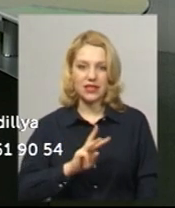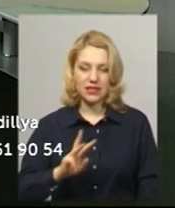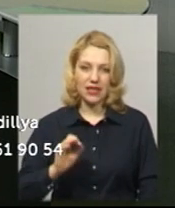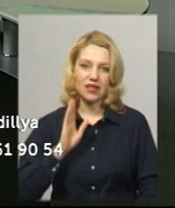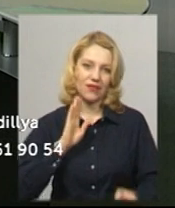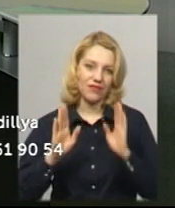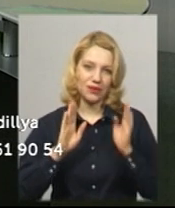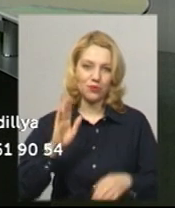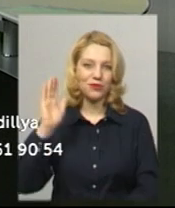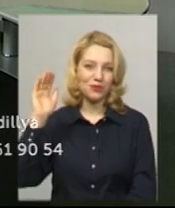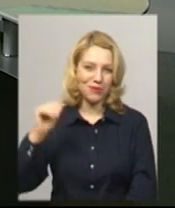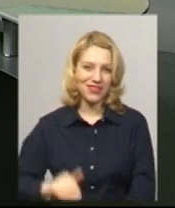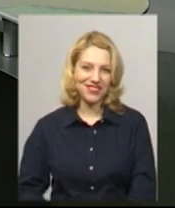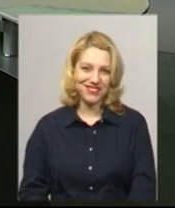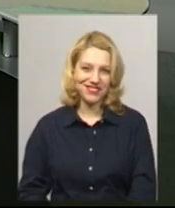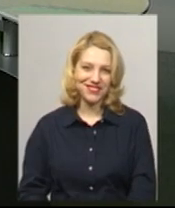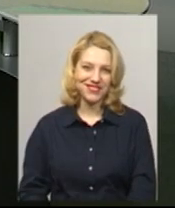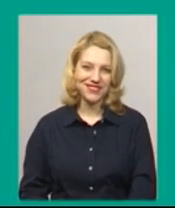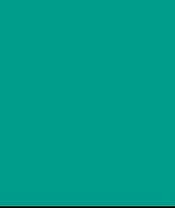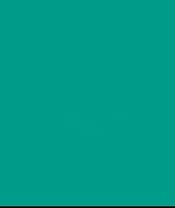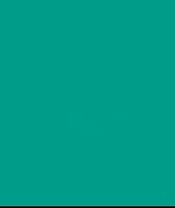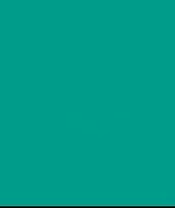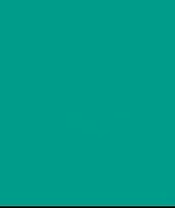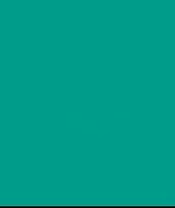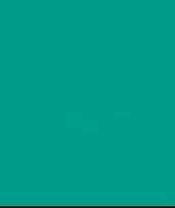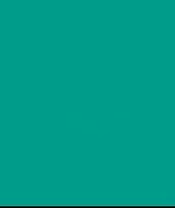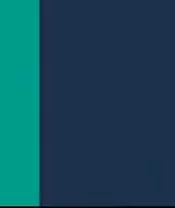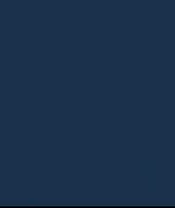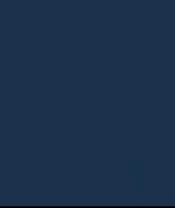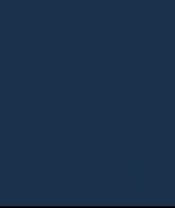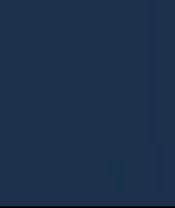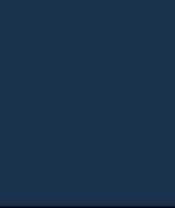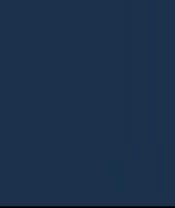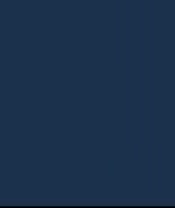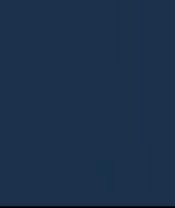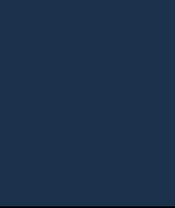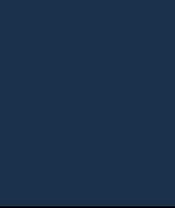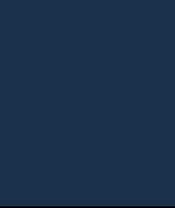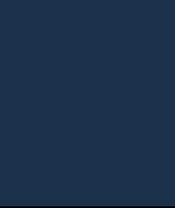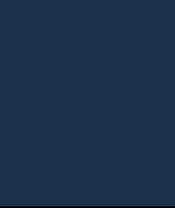сторінці у Фейсбук. Побачимось. Новини на Суспільному. Харків.